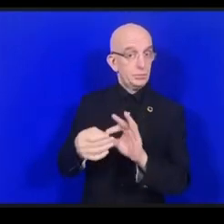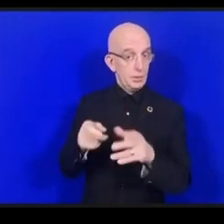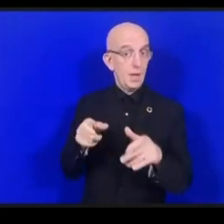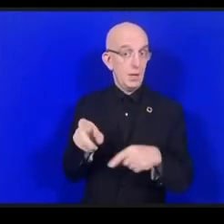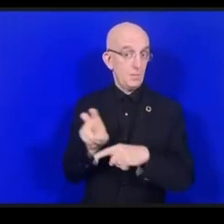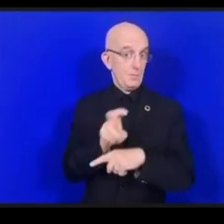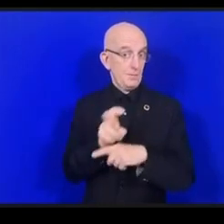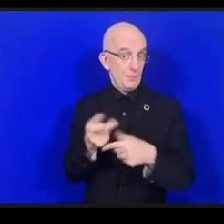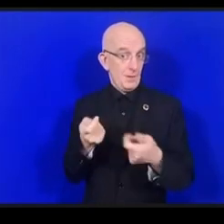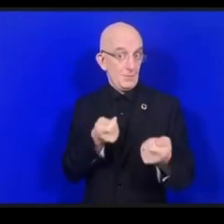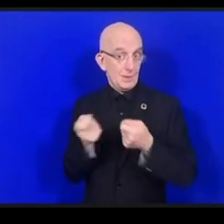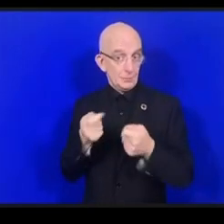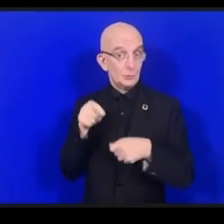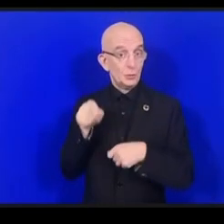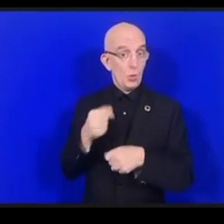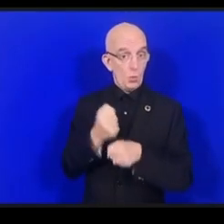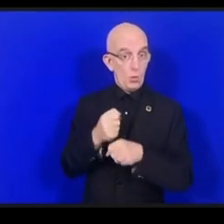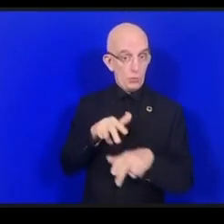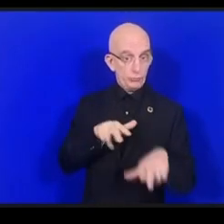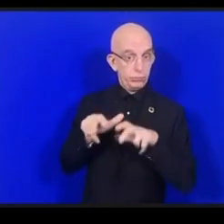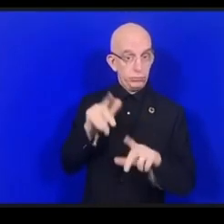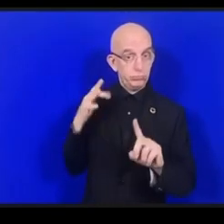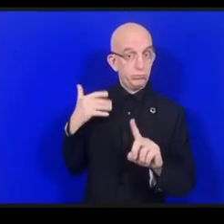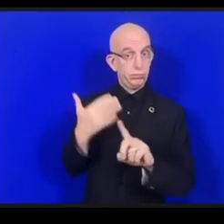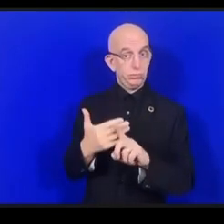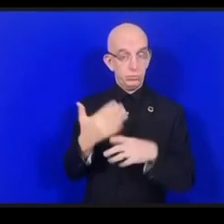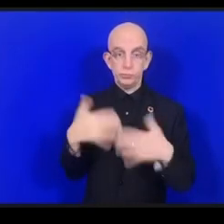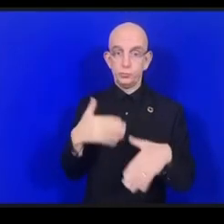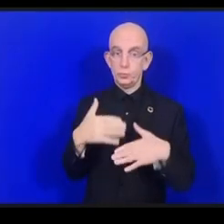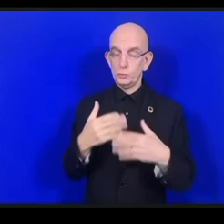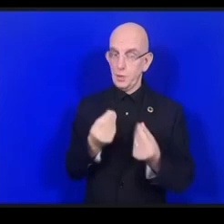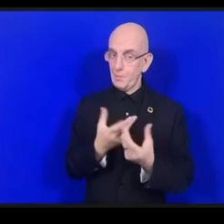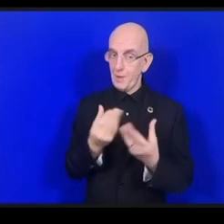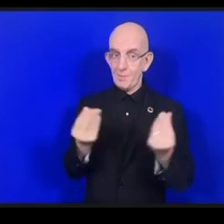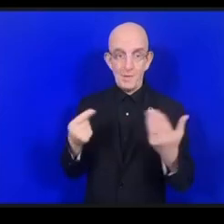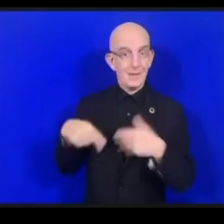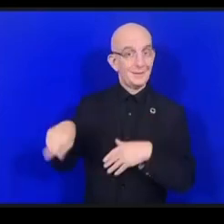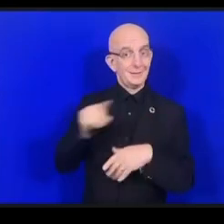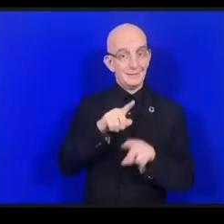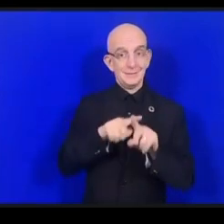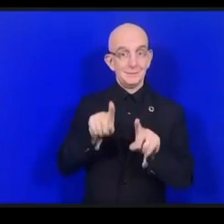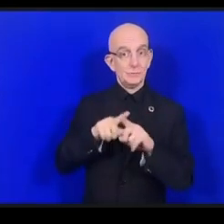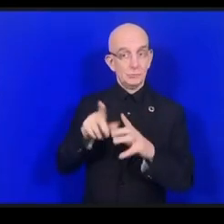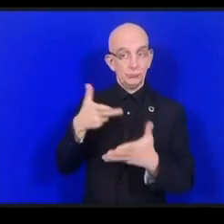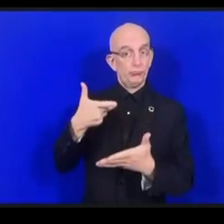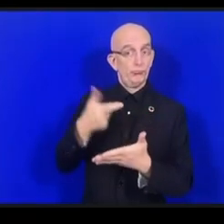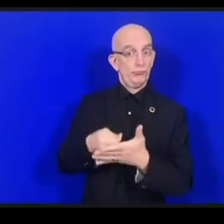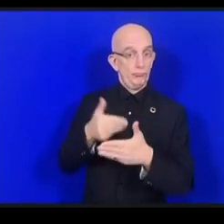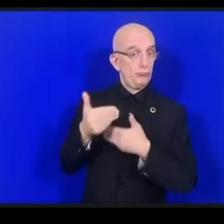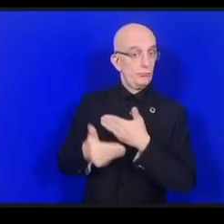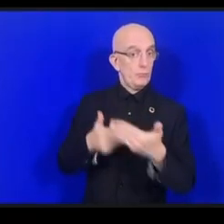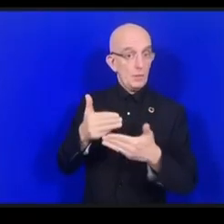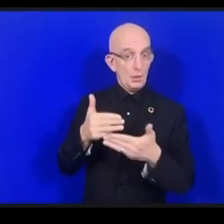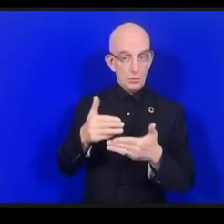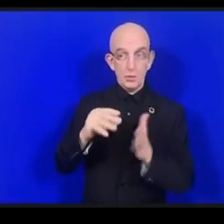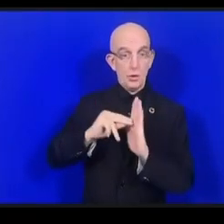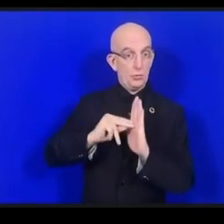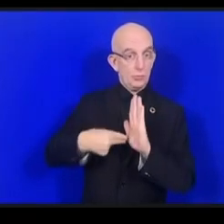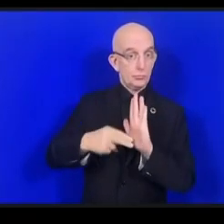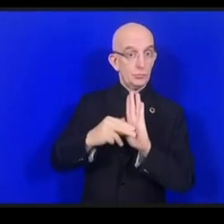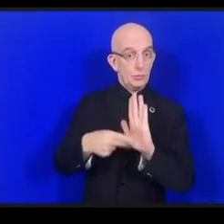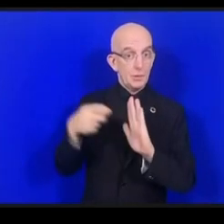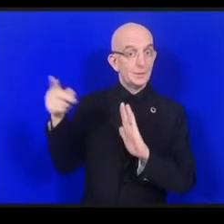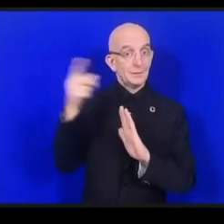والخاص إضافة إلى سلسلة القيمة وهذا العمل الذي طلعت به